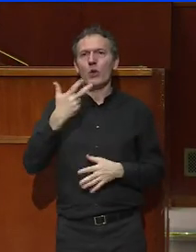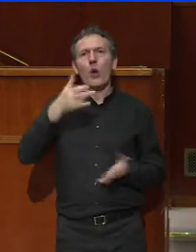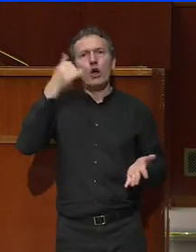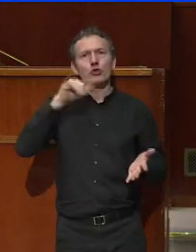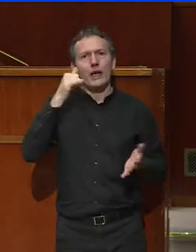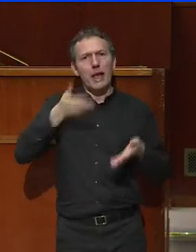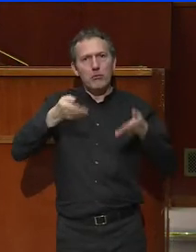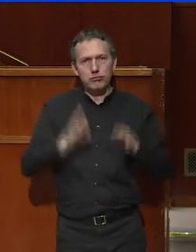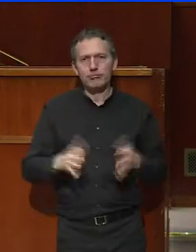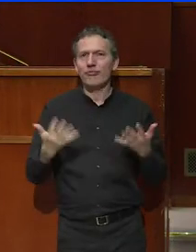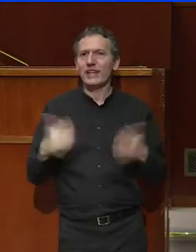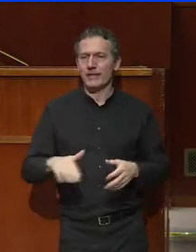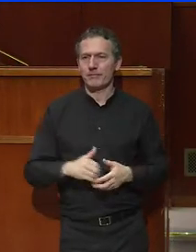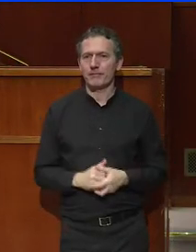juillet dernier.